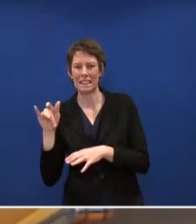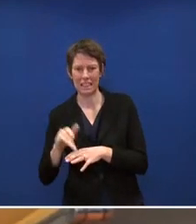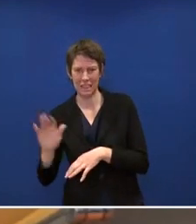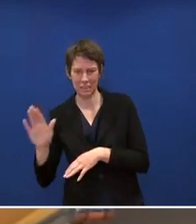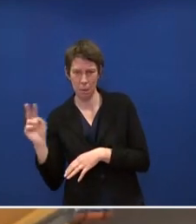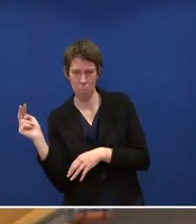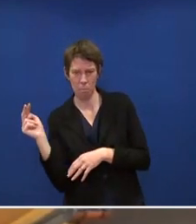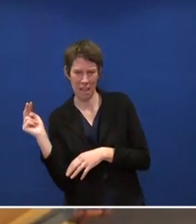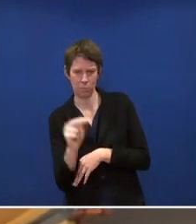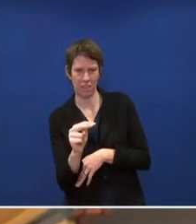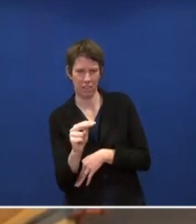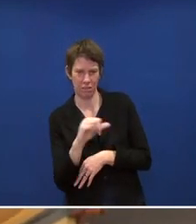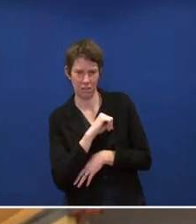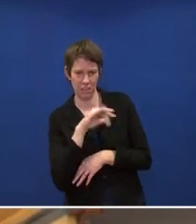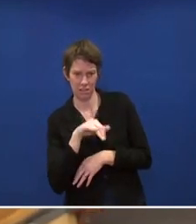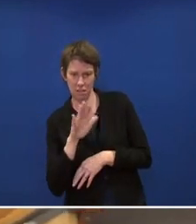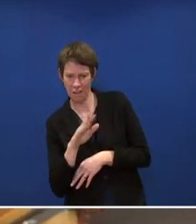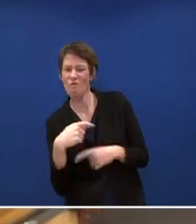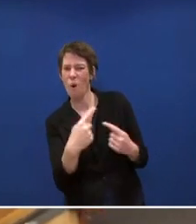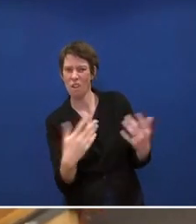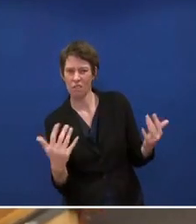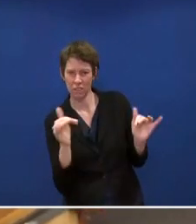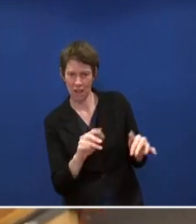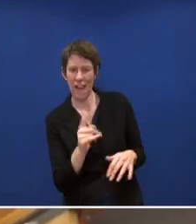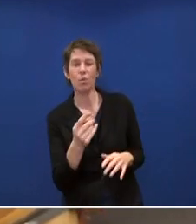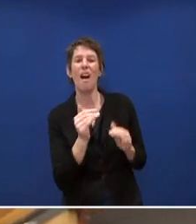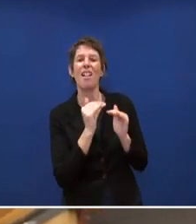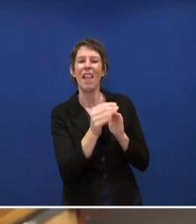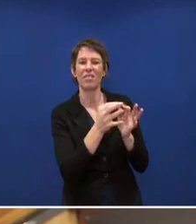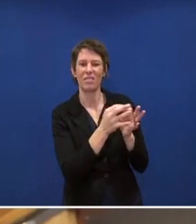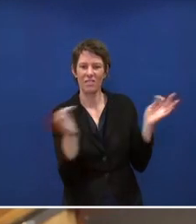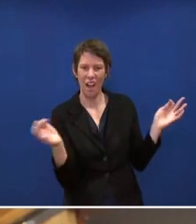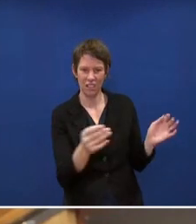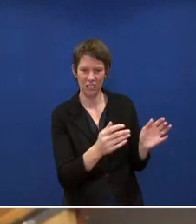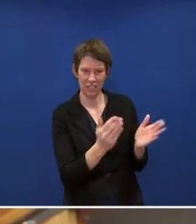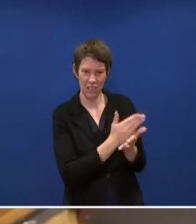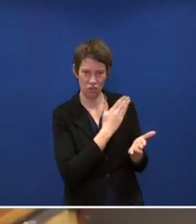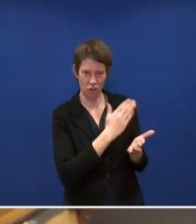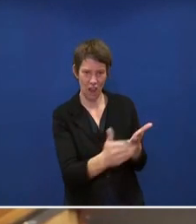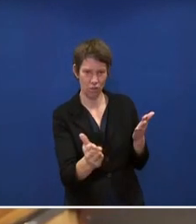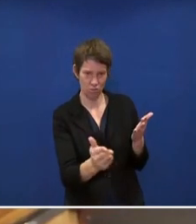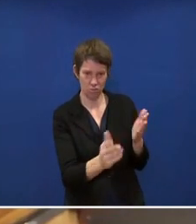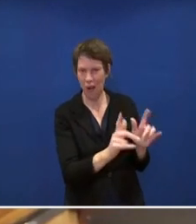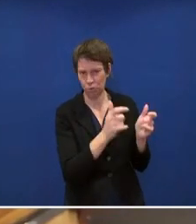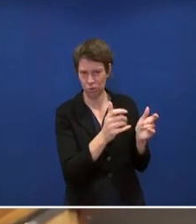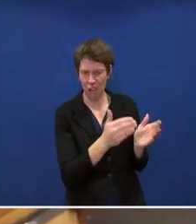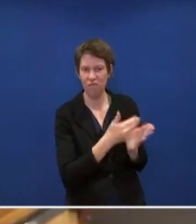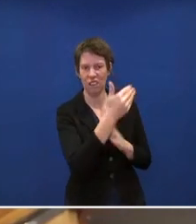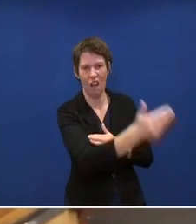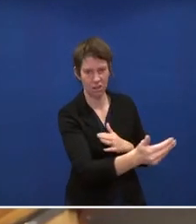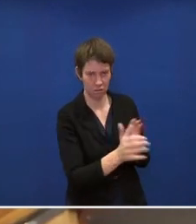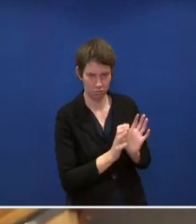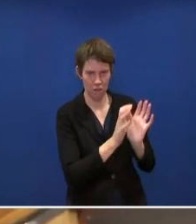die Vorgänge dort interessieren. Wie steht sie dazu, dass die Entscheidung des Landtagsausschusses vertagt wurde? Gab es Gespräche